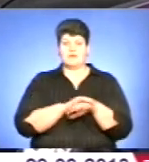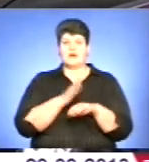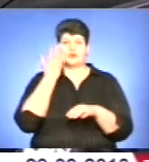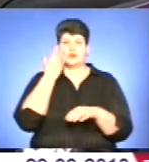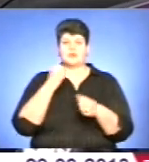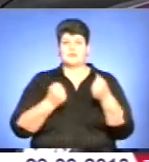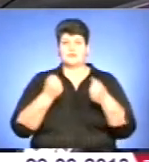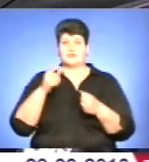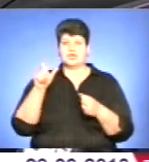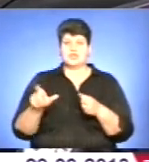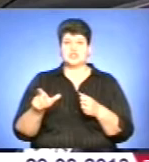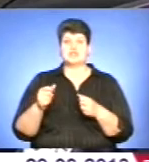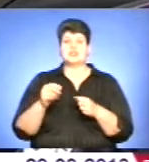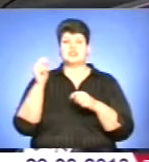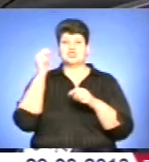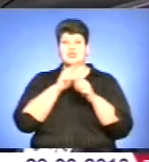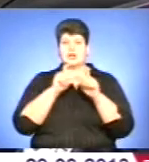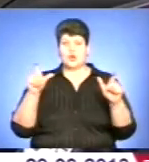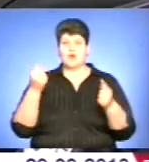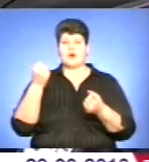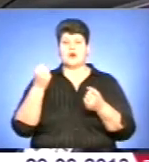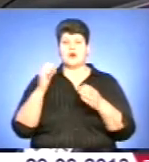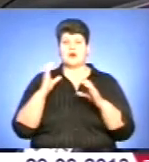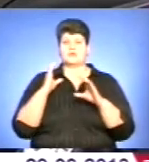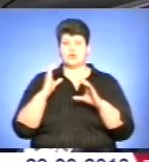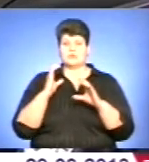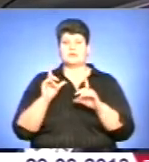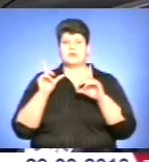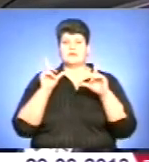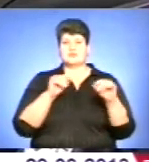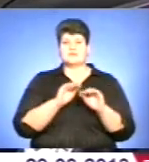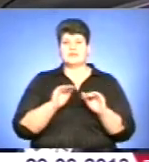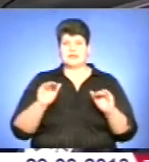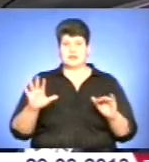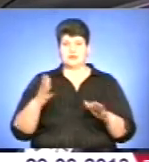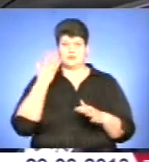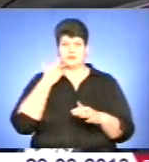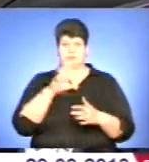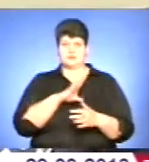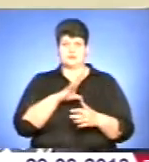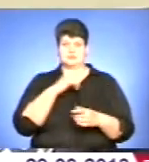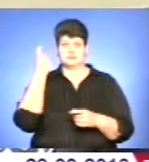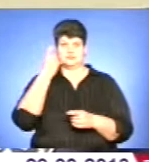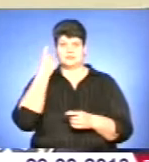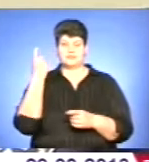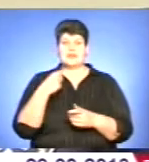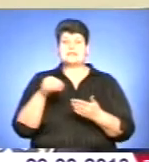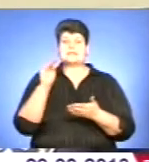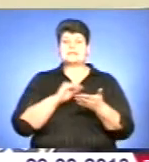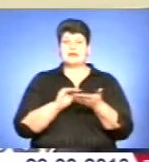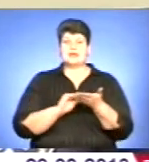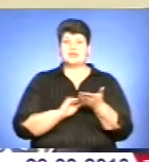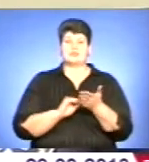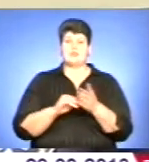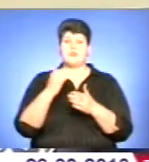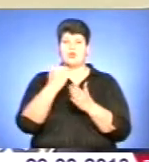шкільного так званого автобуса перевозив організовану групу дітей, перебуваючи в стані алкогольного сп'яніння. Складено адміністративний протокол,